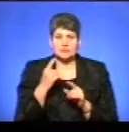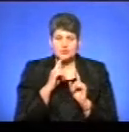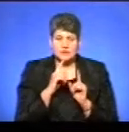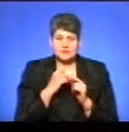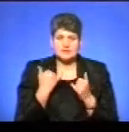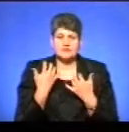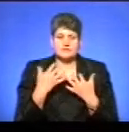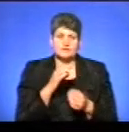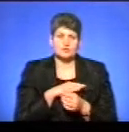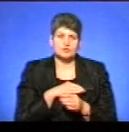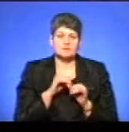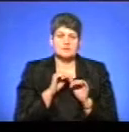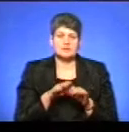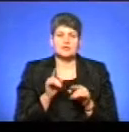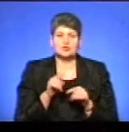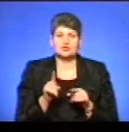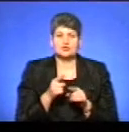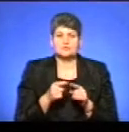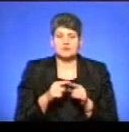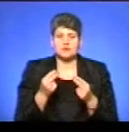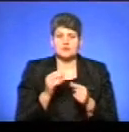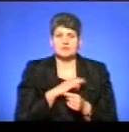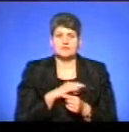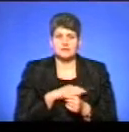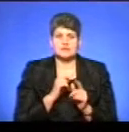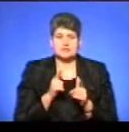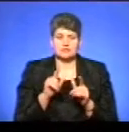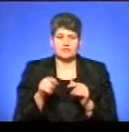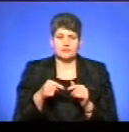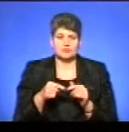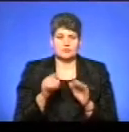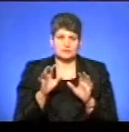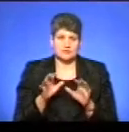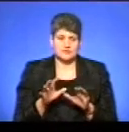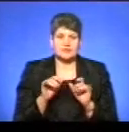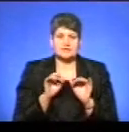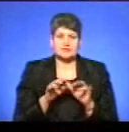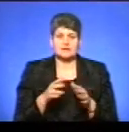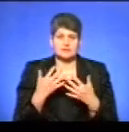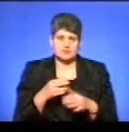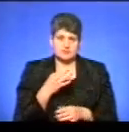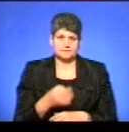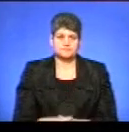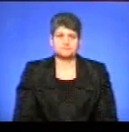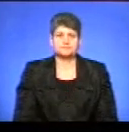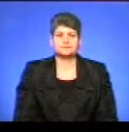вже зараз вживаємо заходів для того, щоб ці гроші використати згідно вимог чинного законодавства. На заходи, які я вже озвучив.